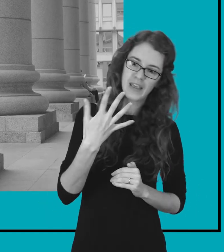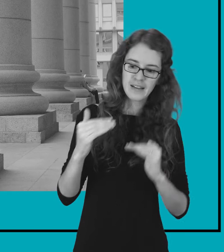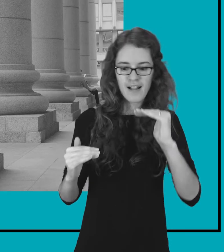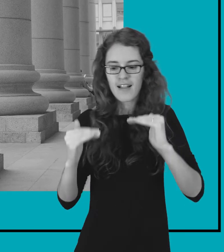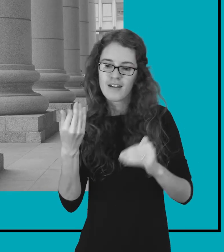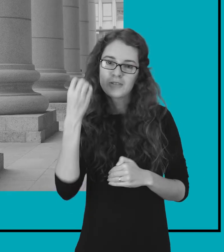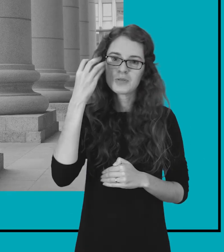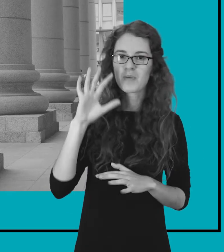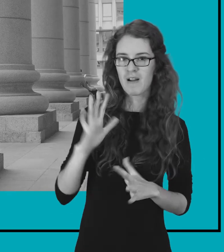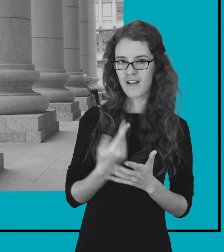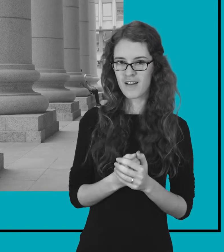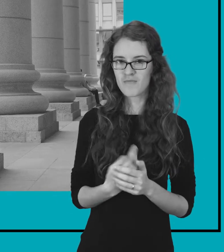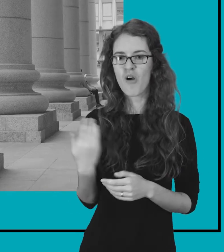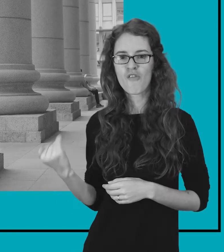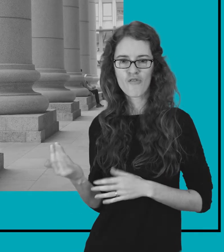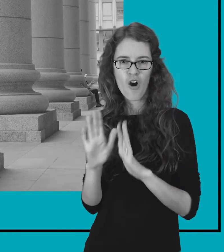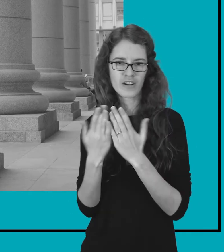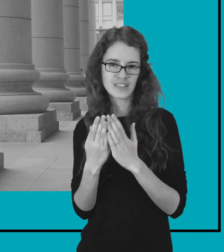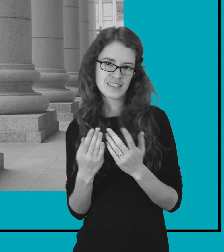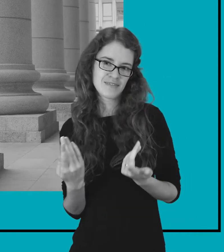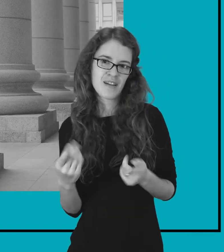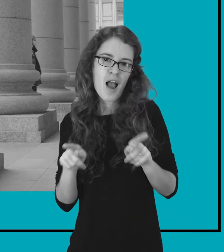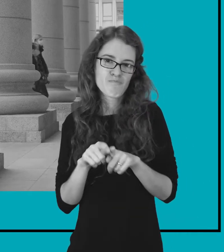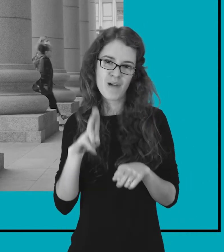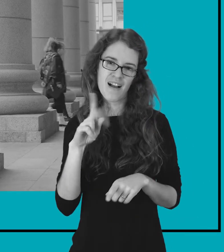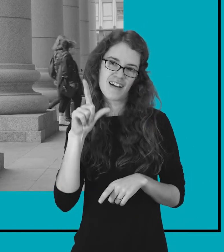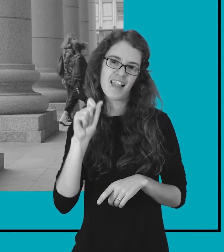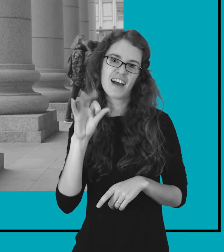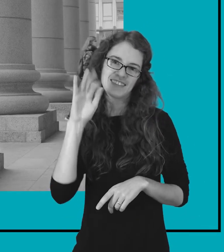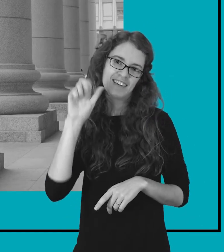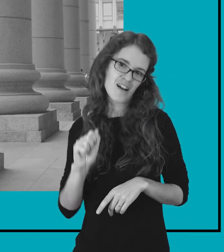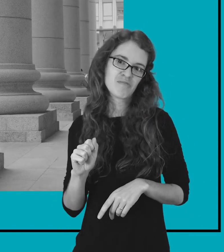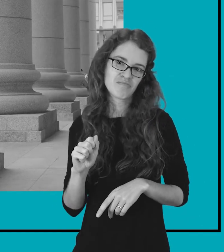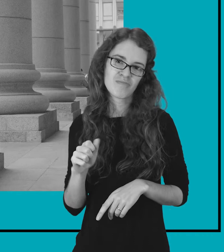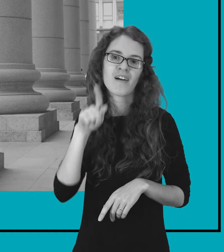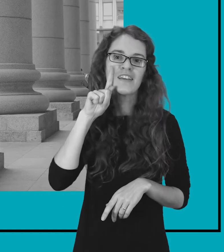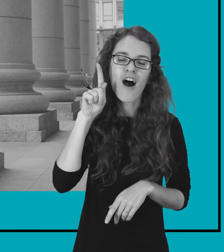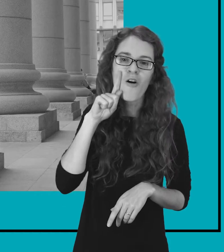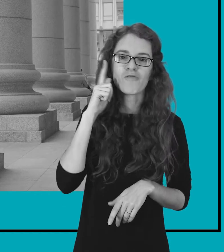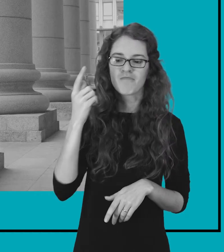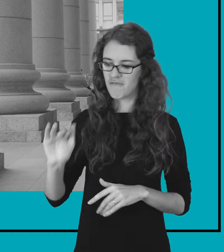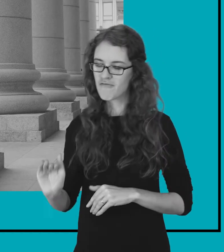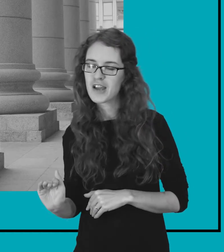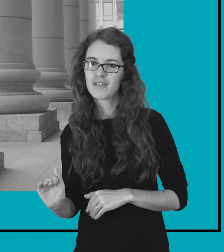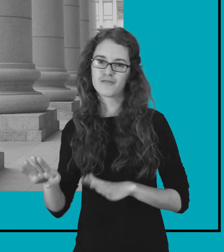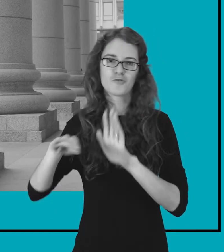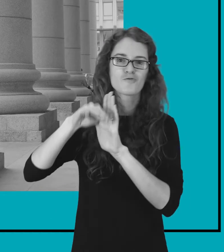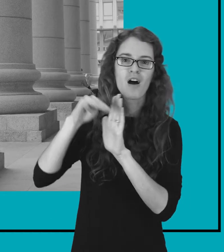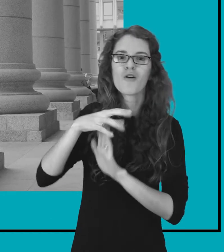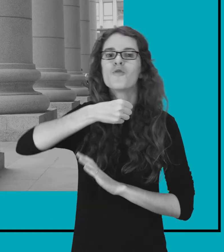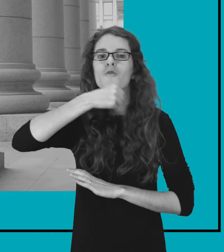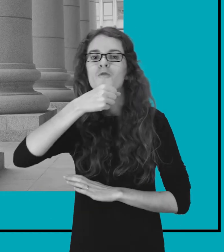šitie knyga yra absoliuti klasika. Tiek jaunam, tiek vaikui, tiek suaugusiam